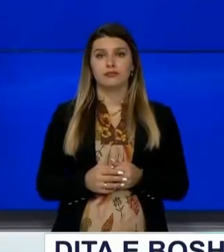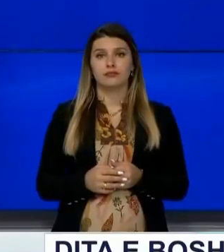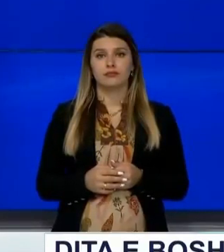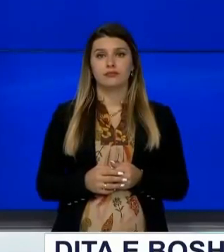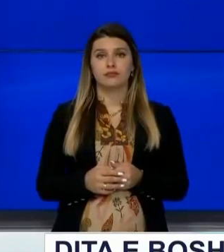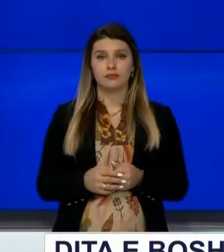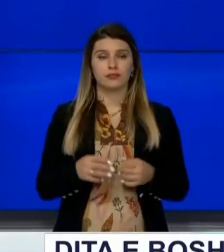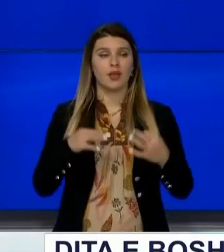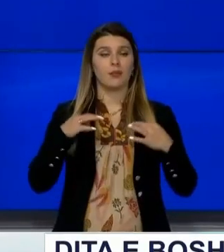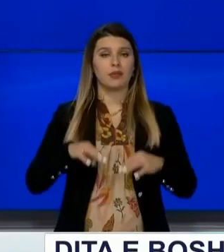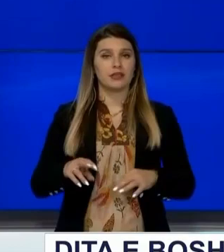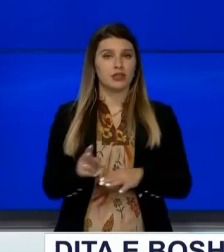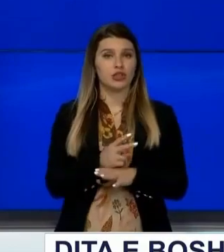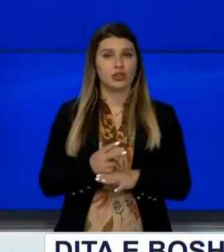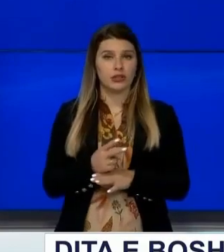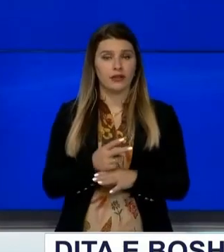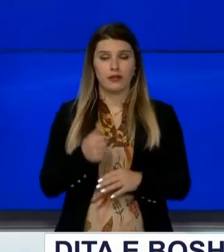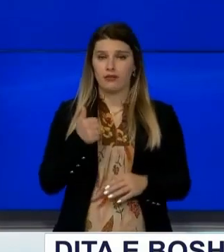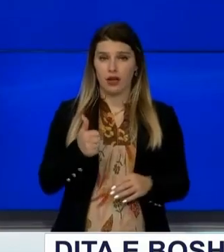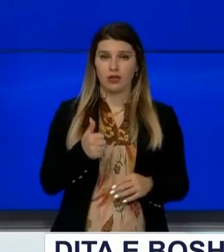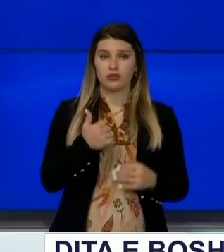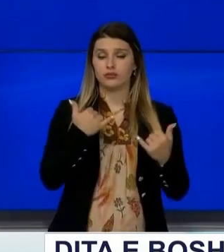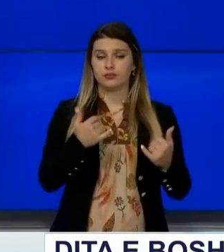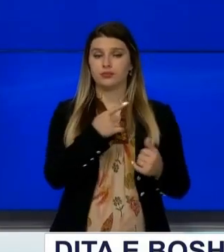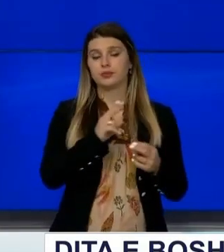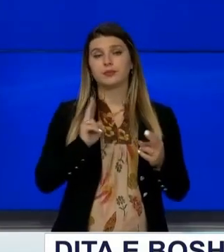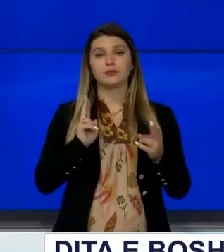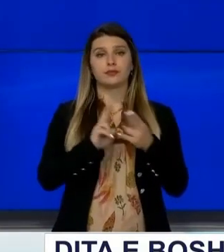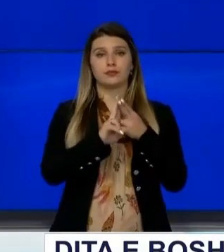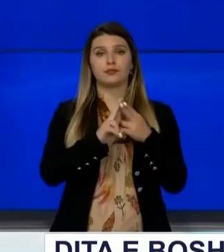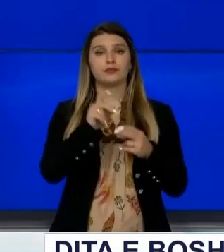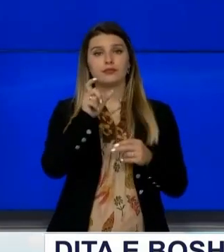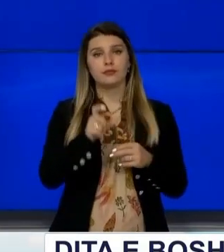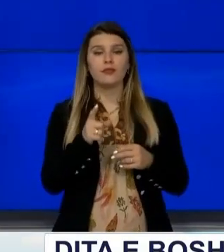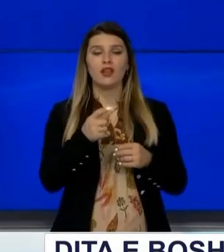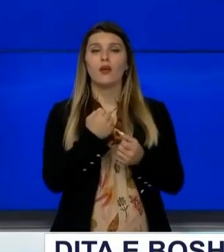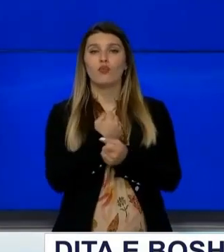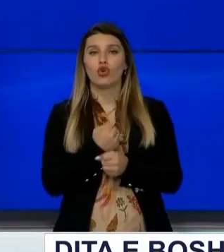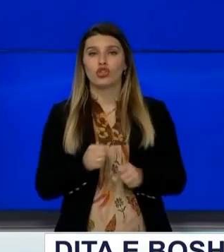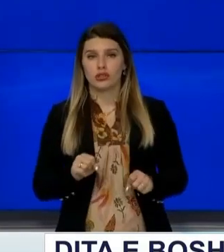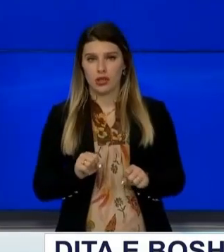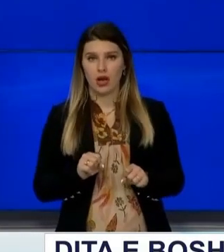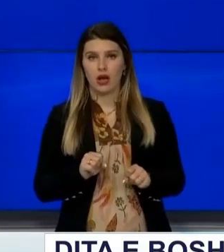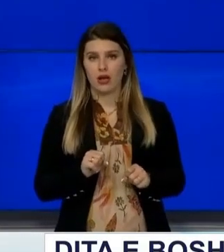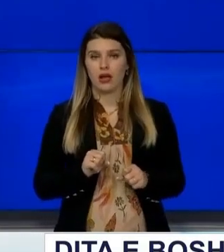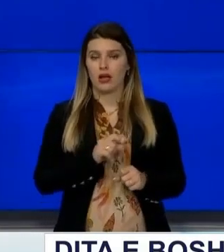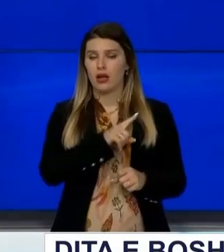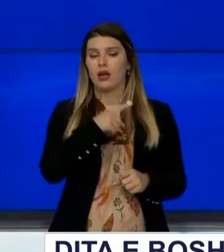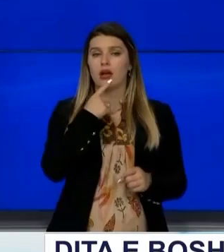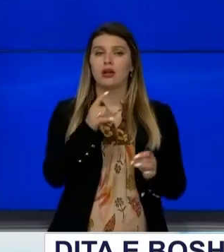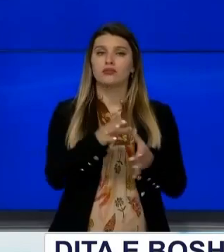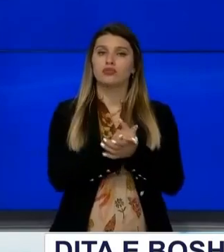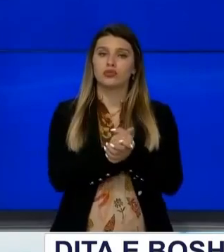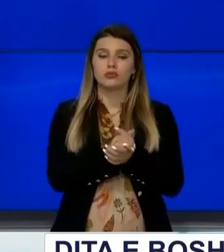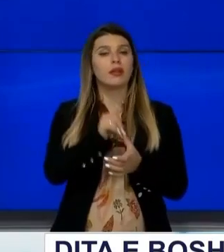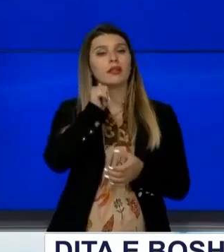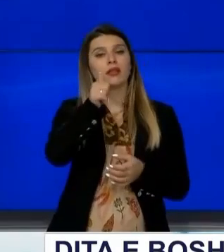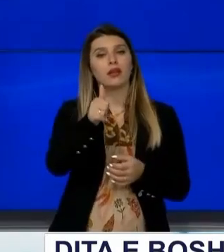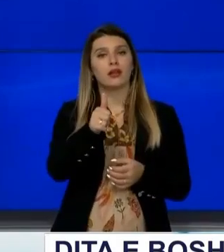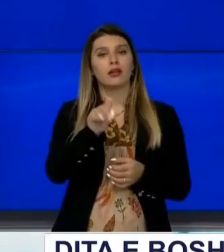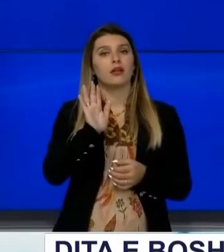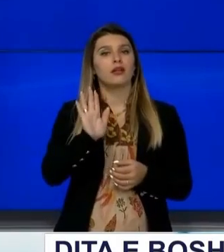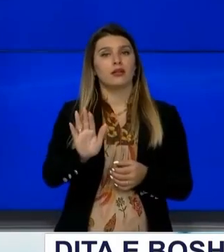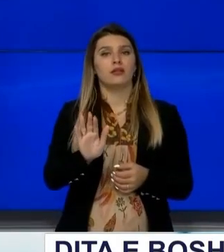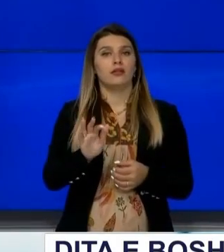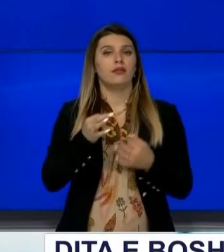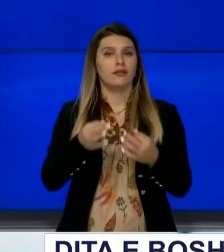Presidenti vendit, Hashim Thaci, ka pritur në një takim përfatsuesi dhe përshnjakove në Kosovë dhe cilët i ka uruar në ditën kombëtarët e